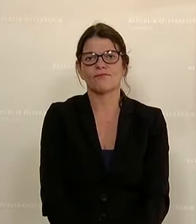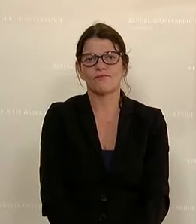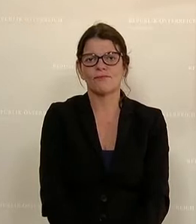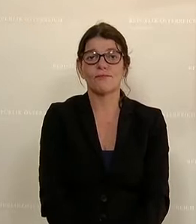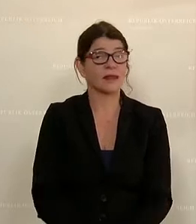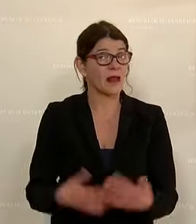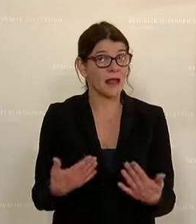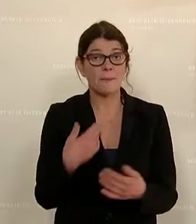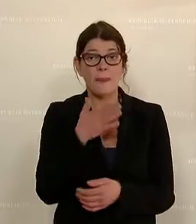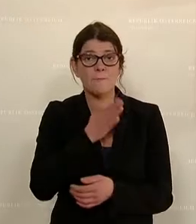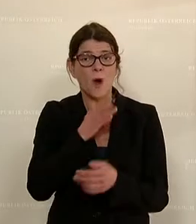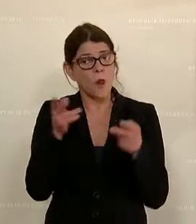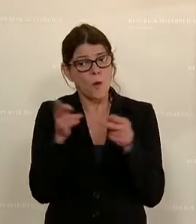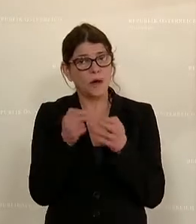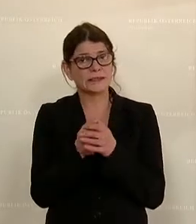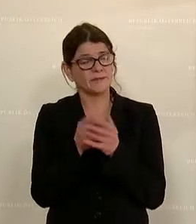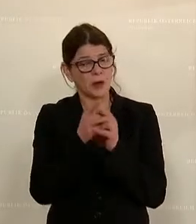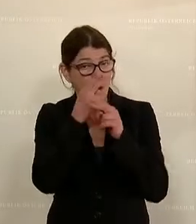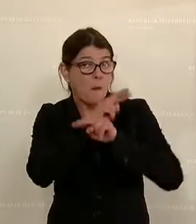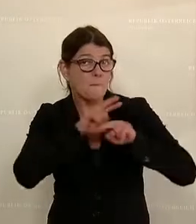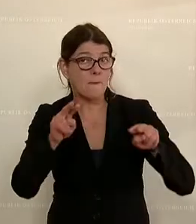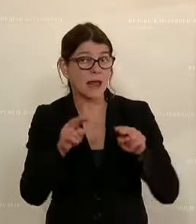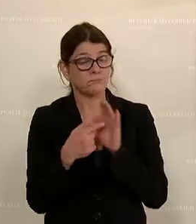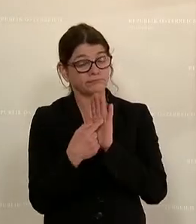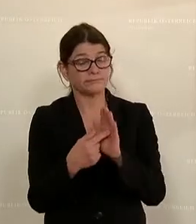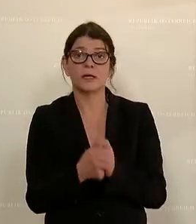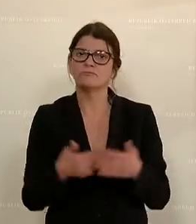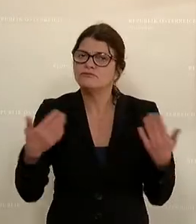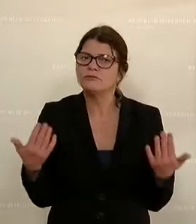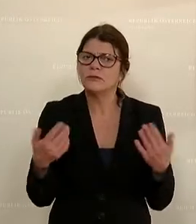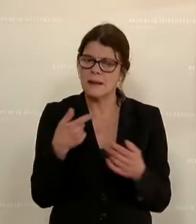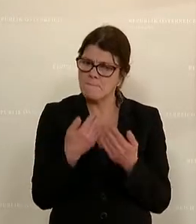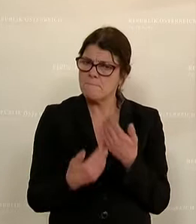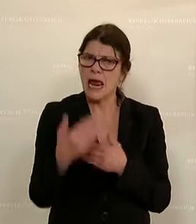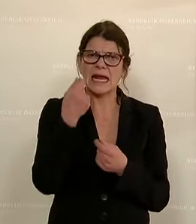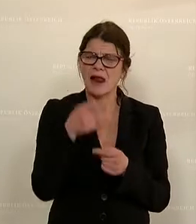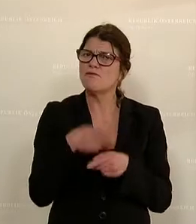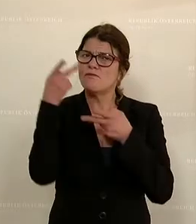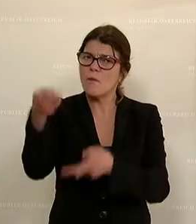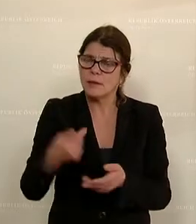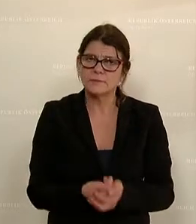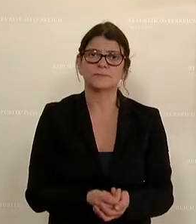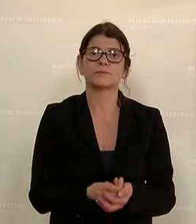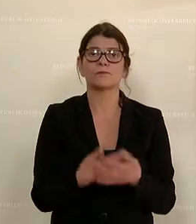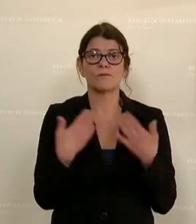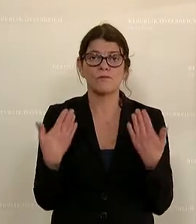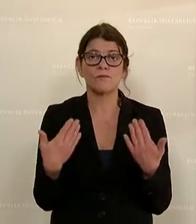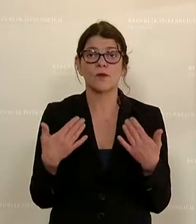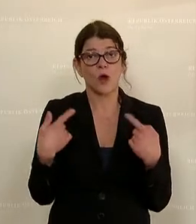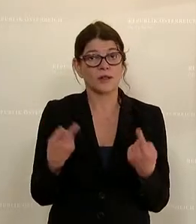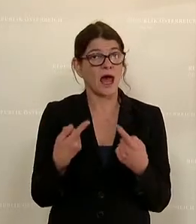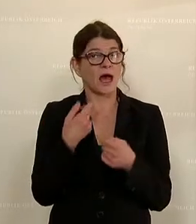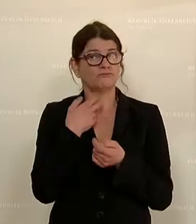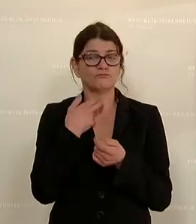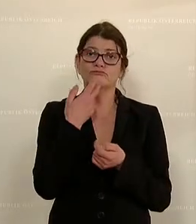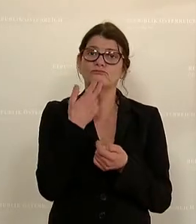Ich möchte Ihnen jetzt ganz kurz einen Überblick geben, wofür dieses Mehr an Geld verwendet wird und dann noch auf